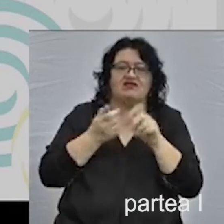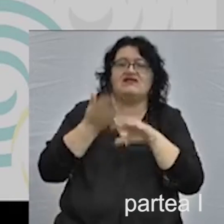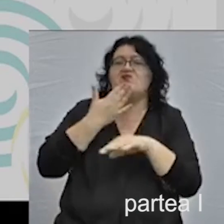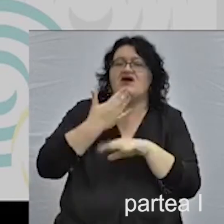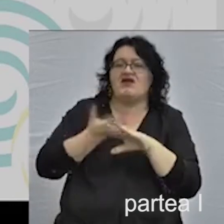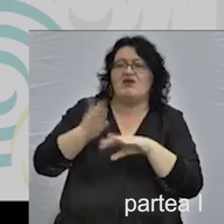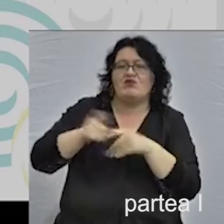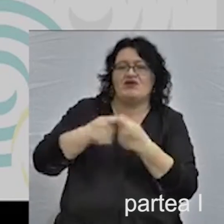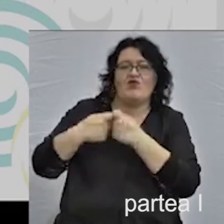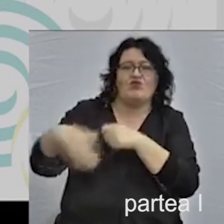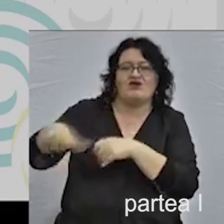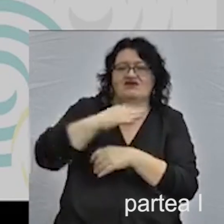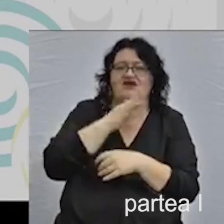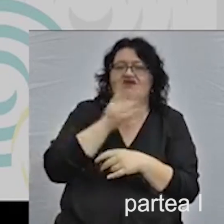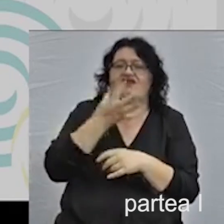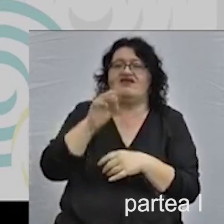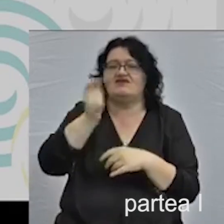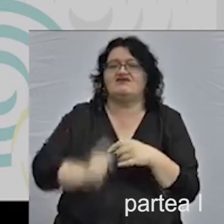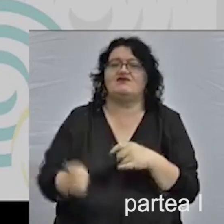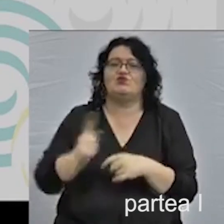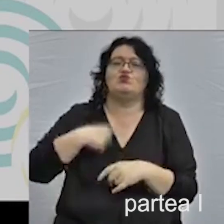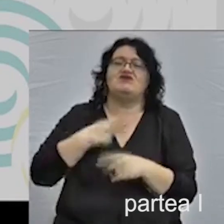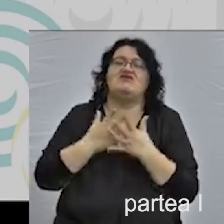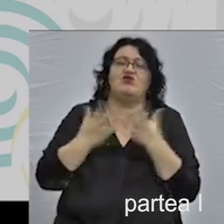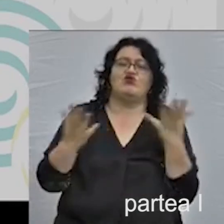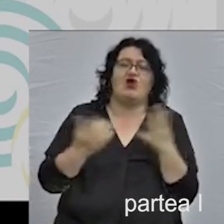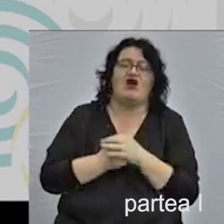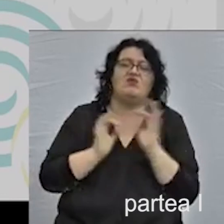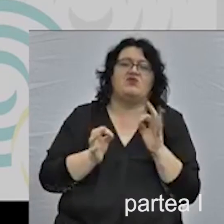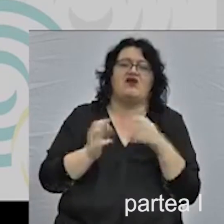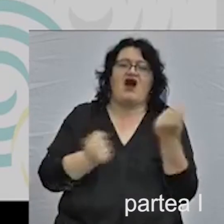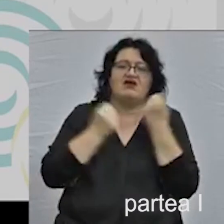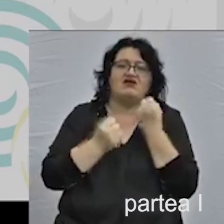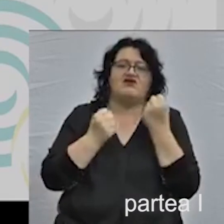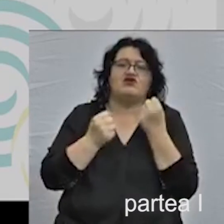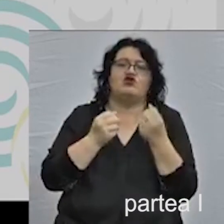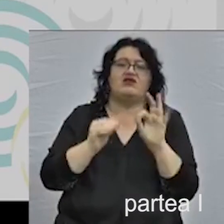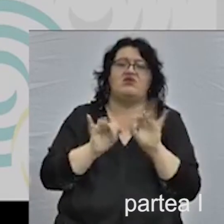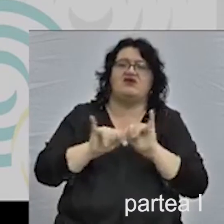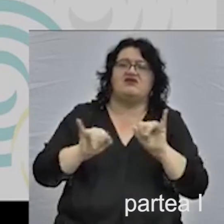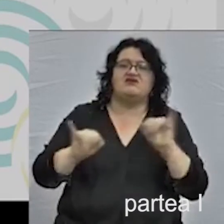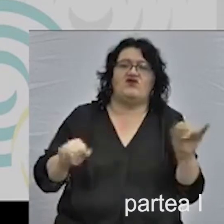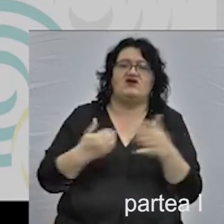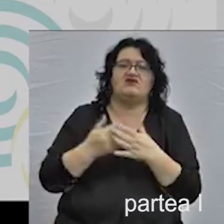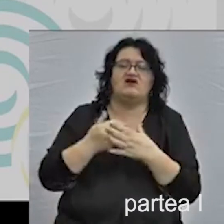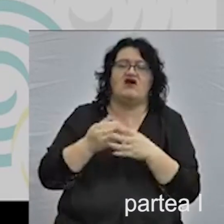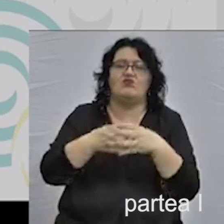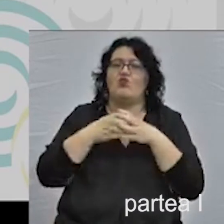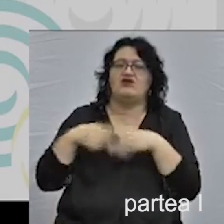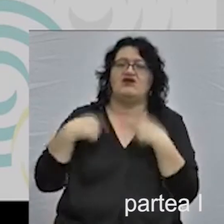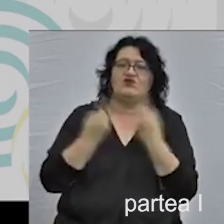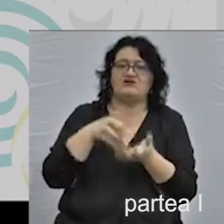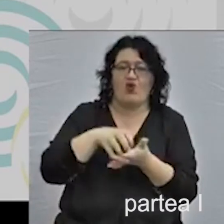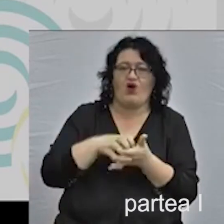parte din comunității din cealaltă țări nu sunt atât de active și atât de bine dezvoltate ca comunitatea noastră